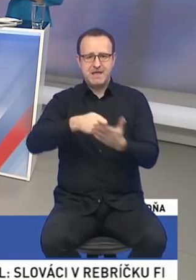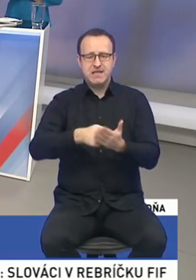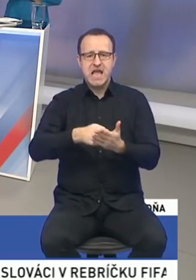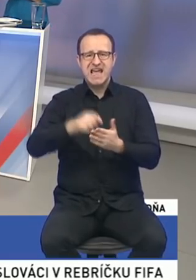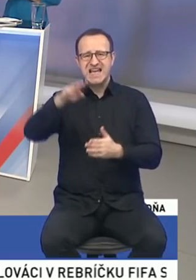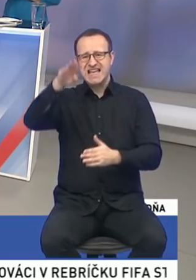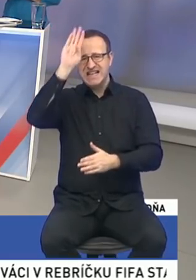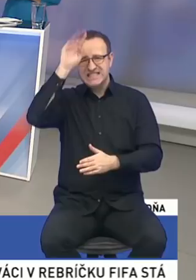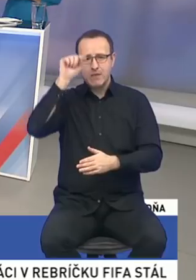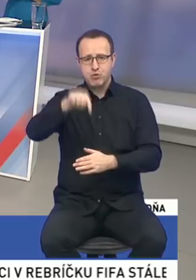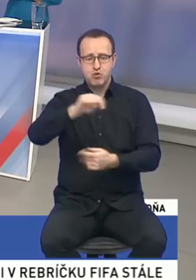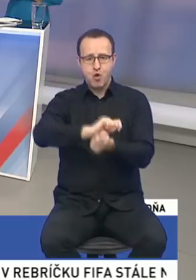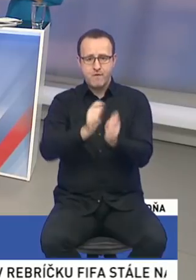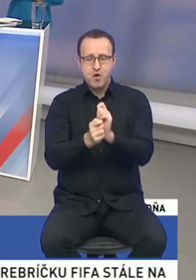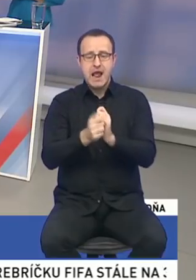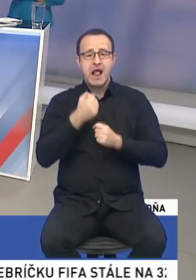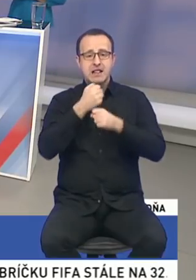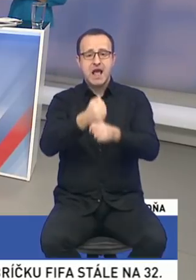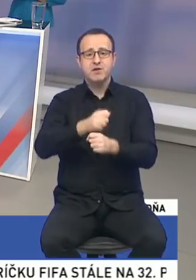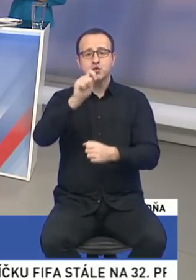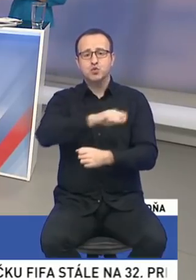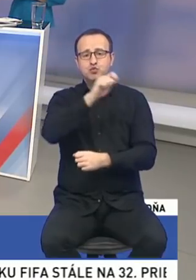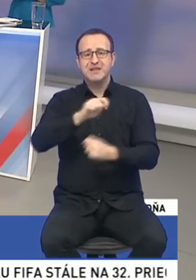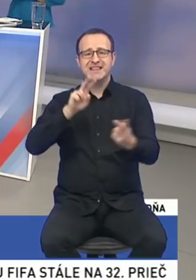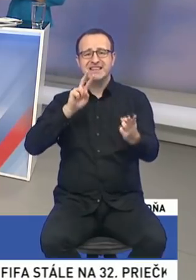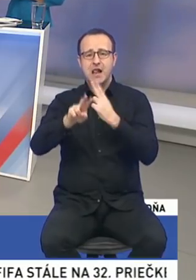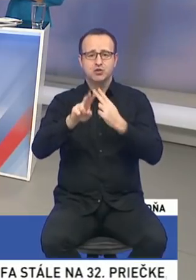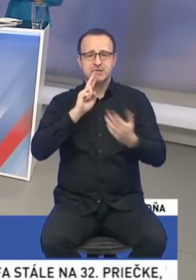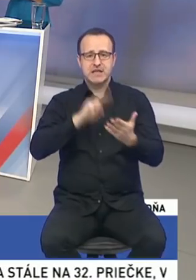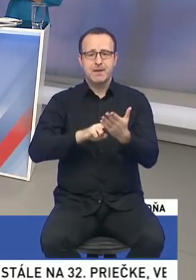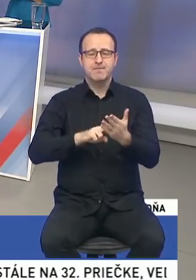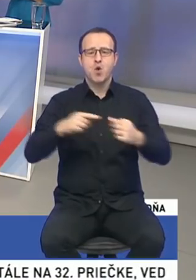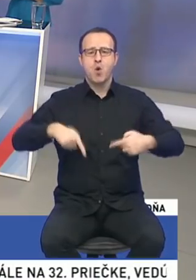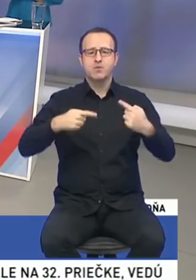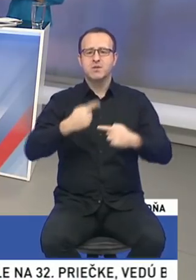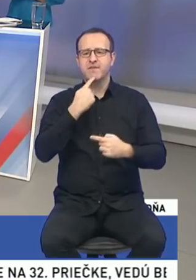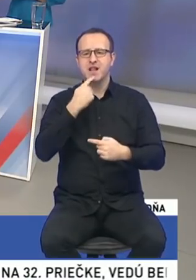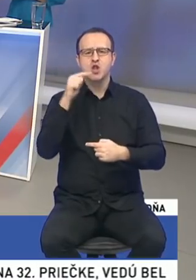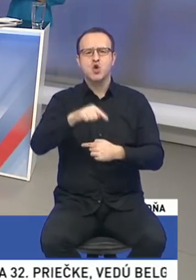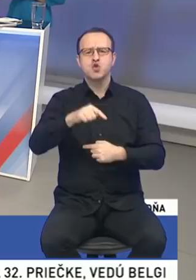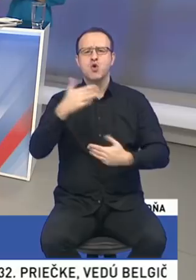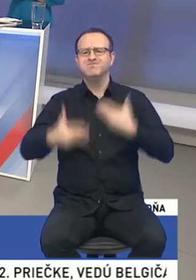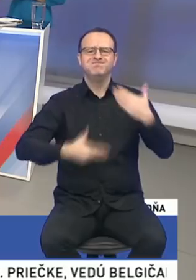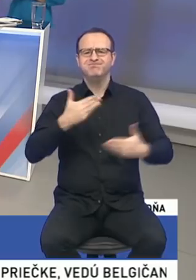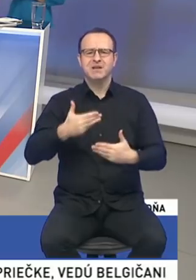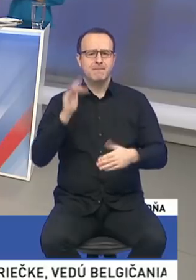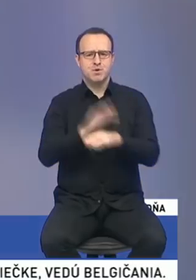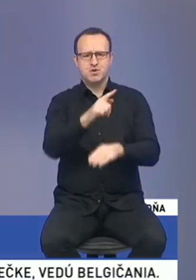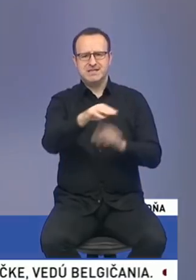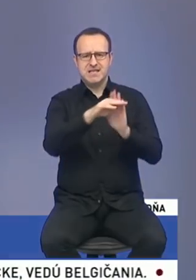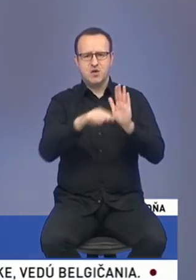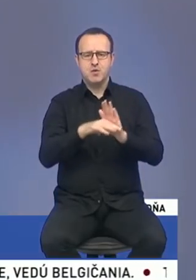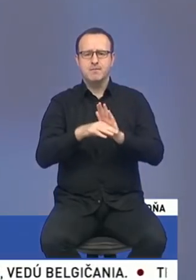dohovor, aj návrh na zrušenie diálničných známok. Opozícia teda hovorí, že ide o nezákonnú schôdzu, pretože vláda schválila tieto opatrenia